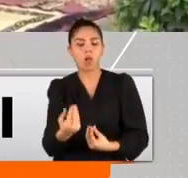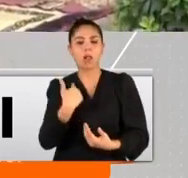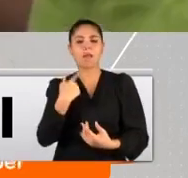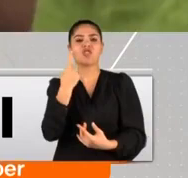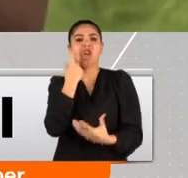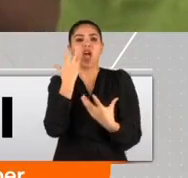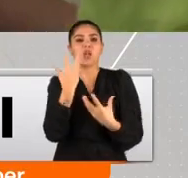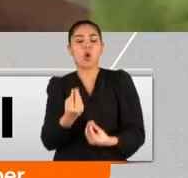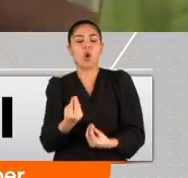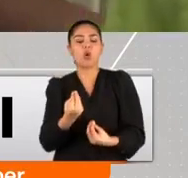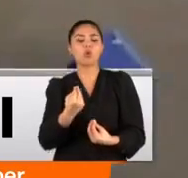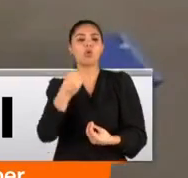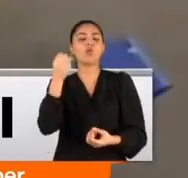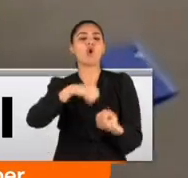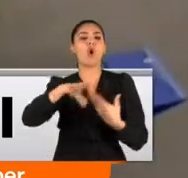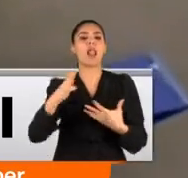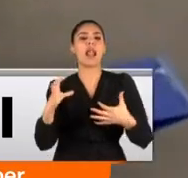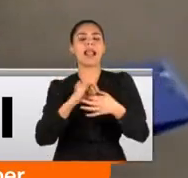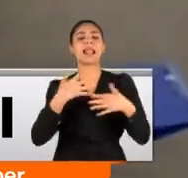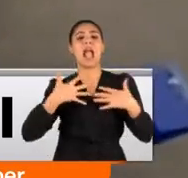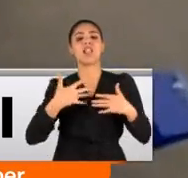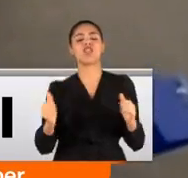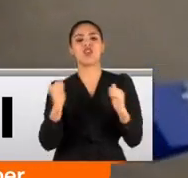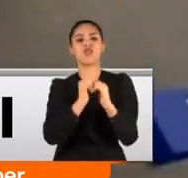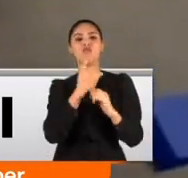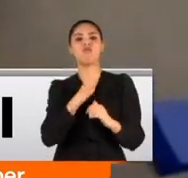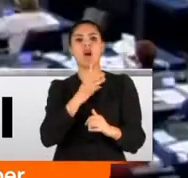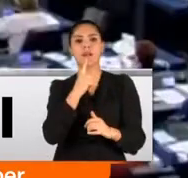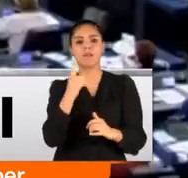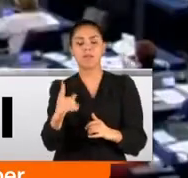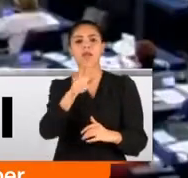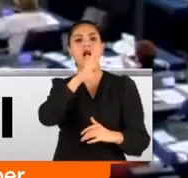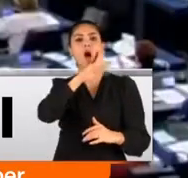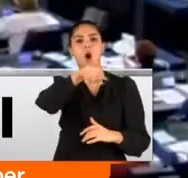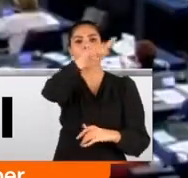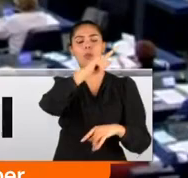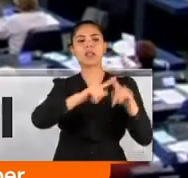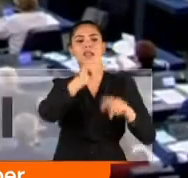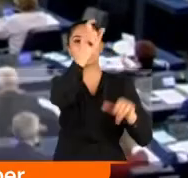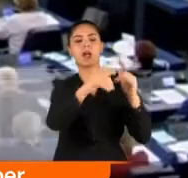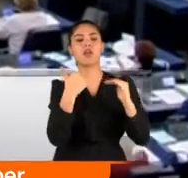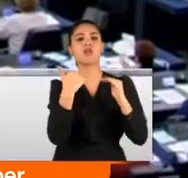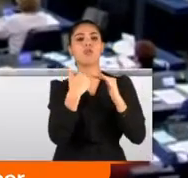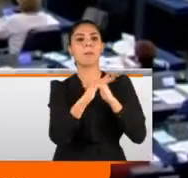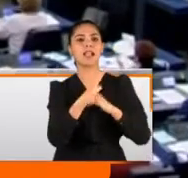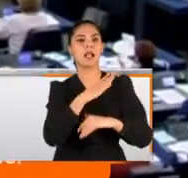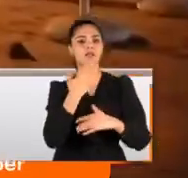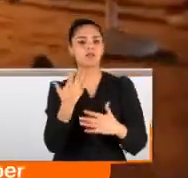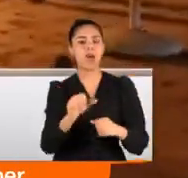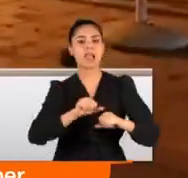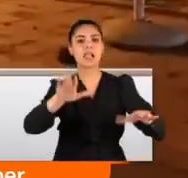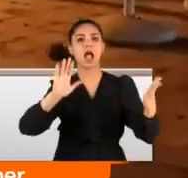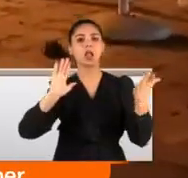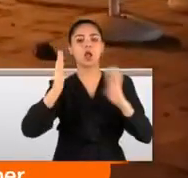endişelerimiz daha da artıyor. Endişelerimiz artıyor derken Avrupalı siyasetçilere de mesaj gönderdi. Salgın